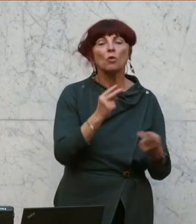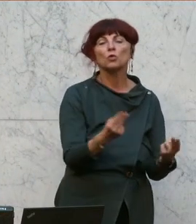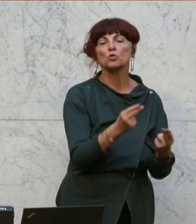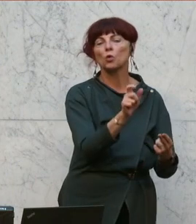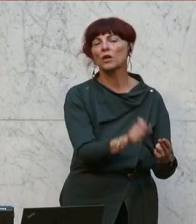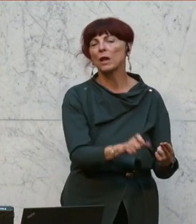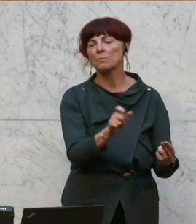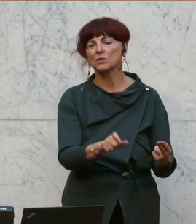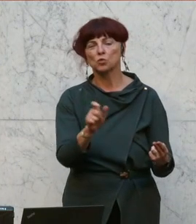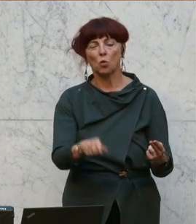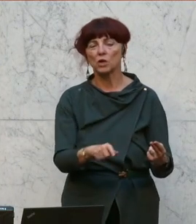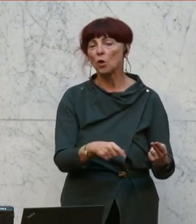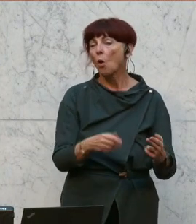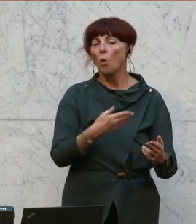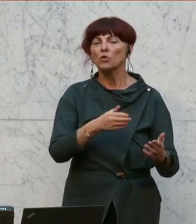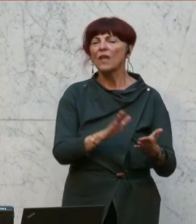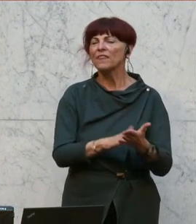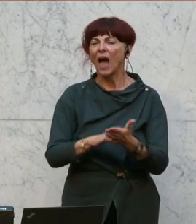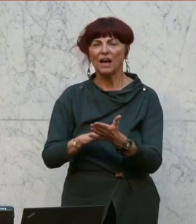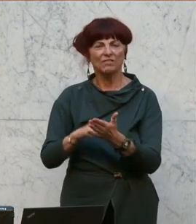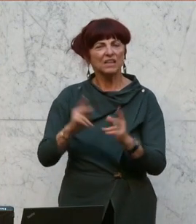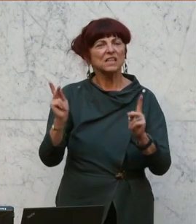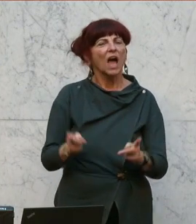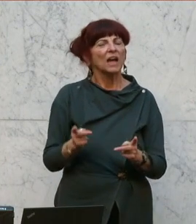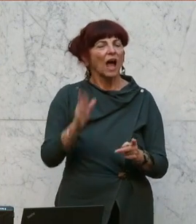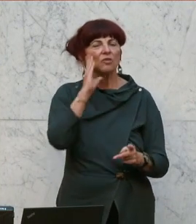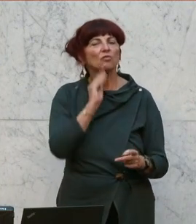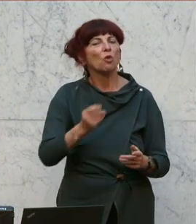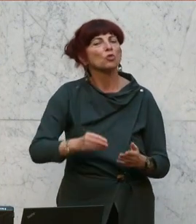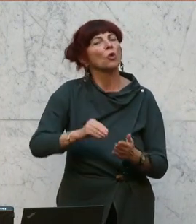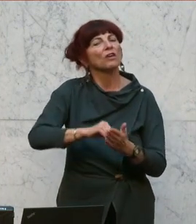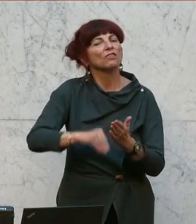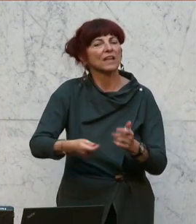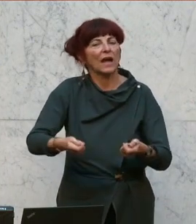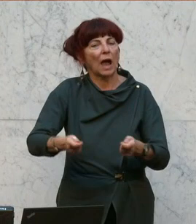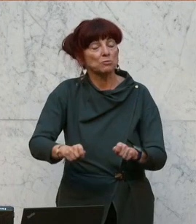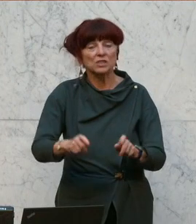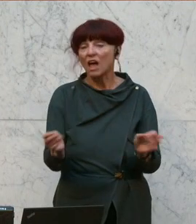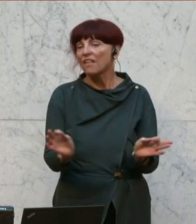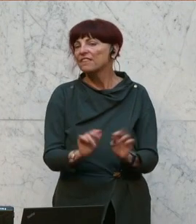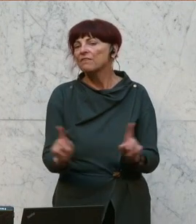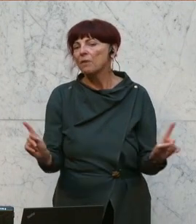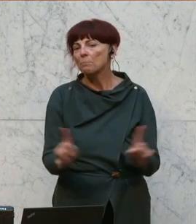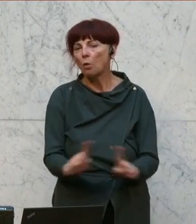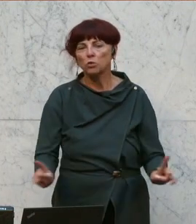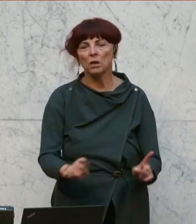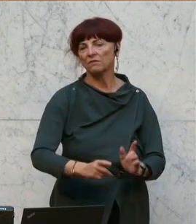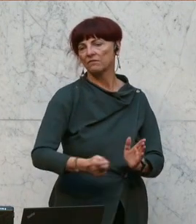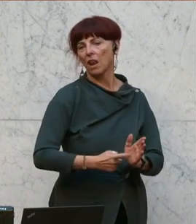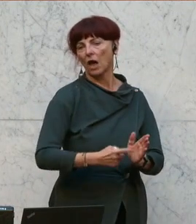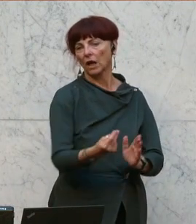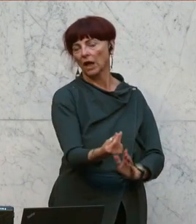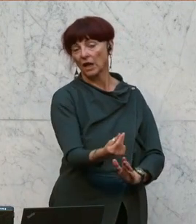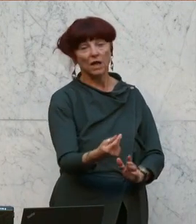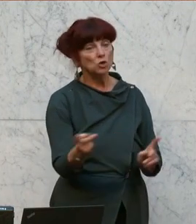den Nachweis der Gelegenheit zum Abschluss von Verträgen über Wohnungen oder Wohnräume kein Entgelt fordern, sich versprechen lassen